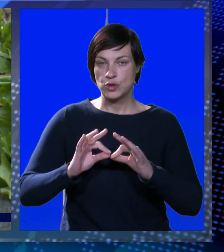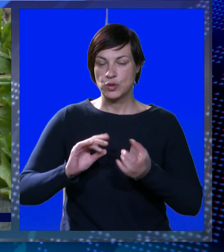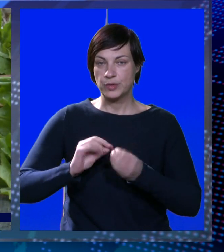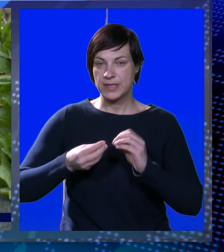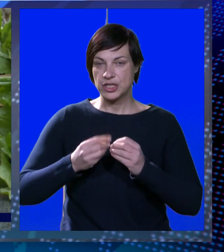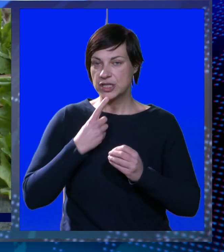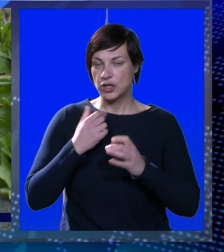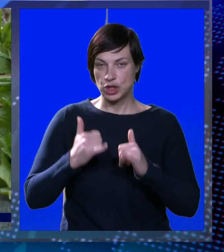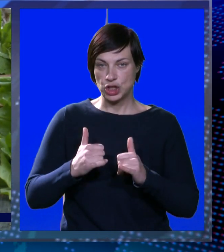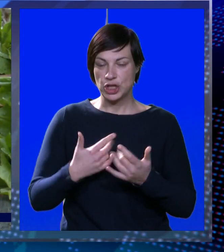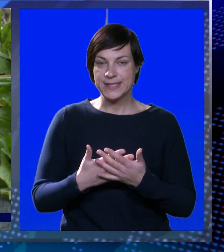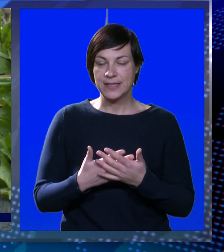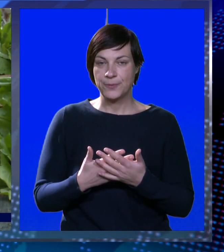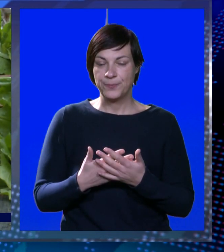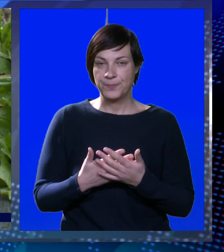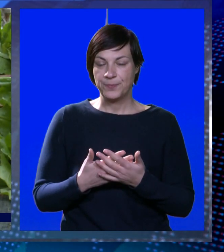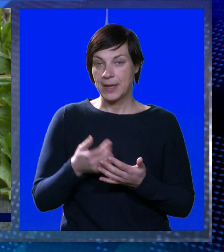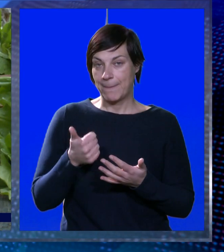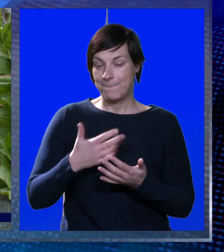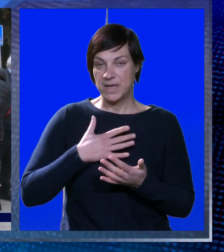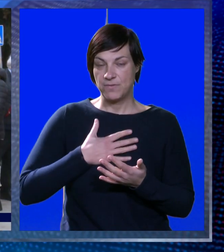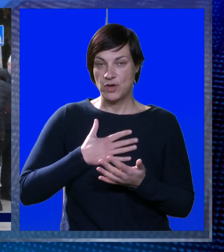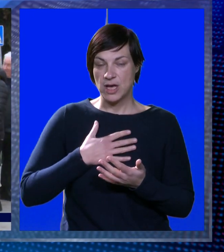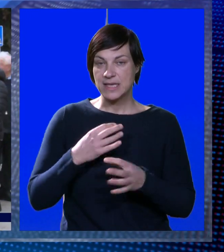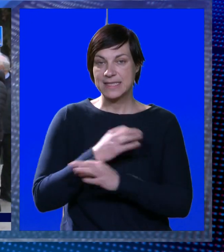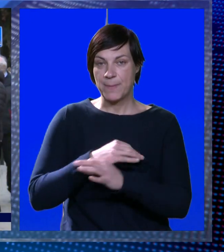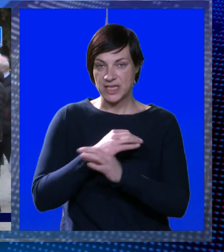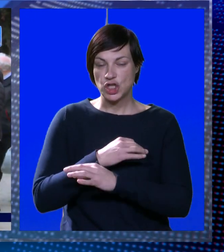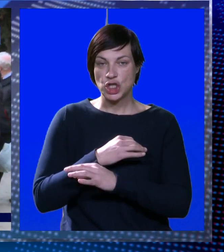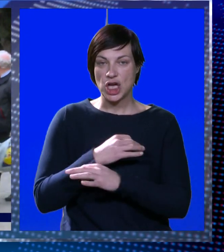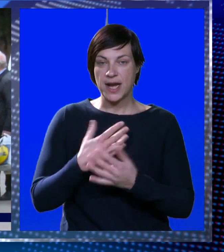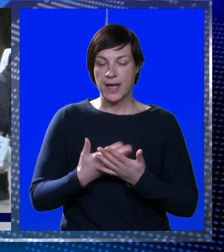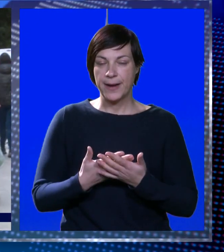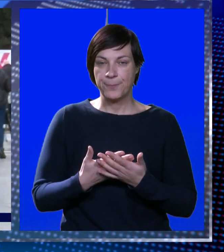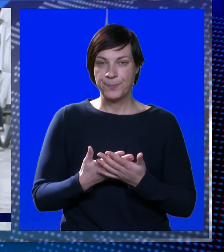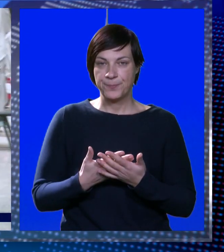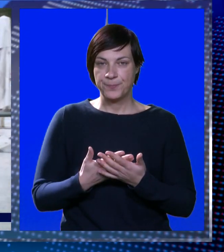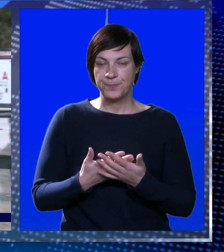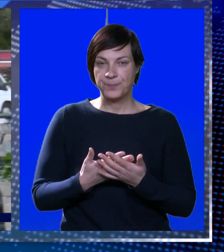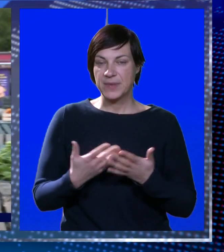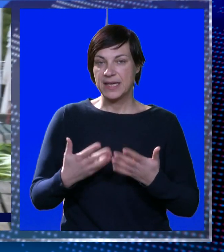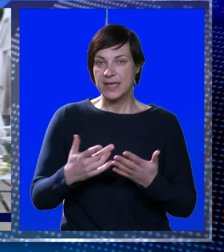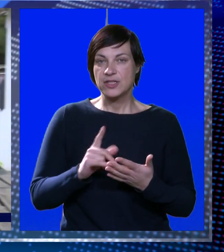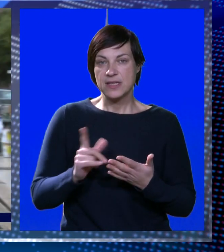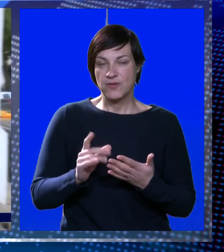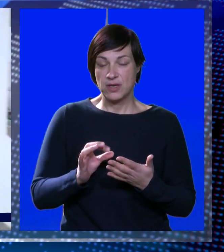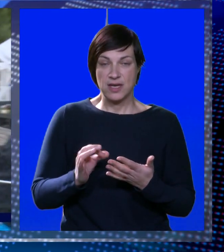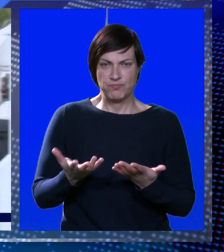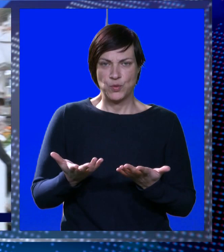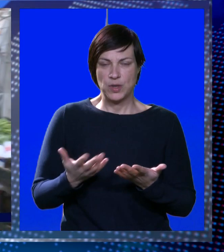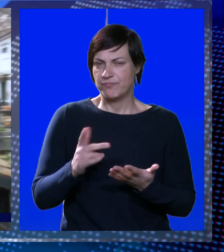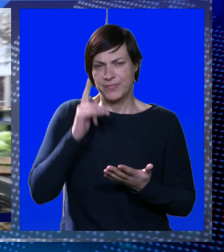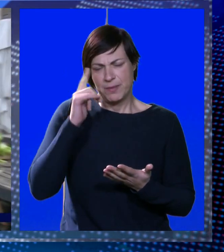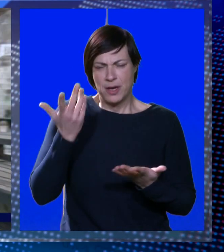tržnica kao što je do sad. Ovako, prvo, ja sam jako razočorana. S time što jednostavno nije u